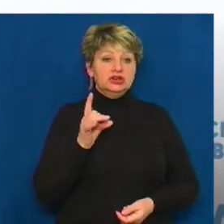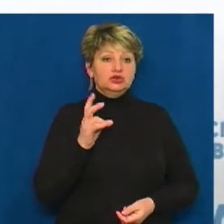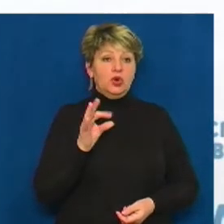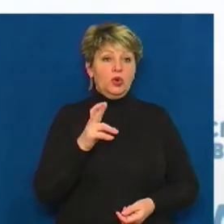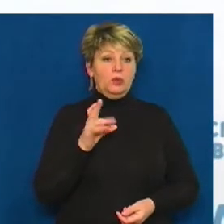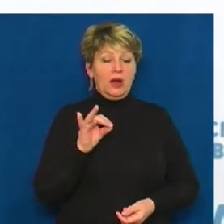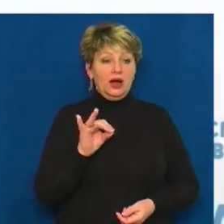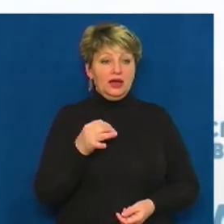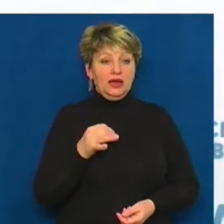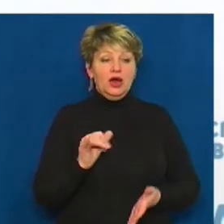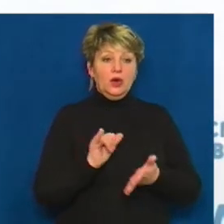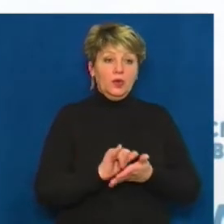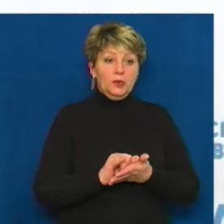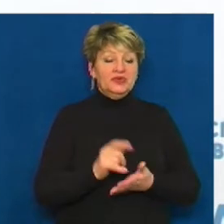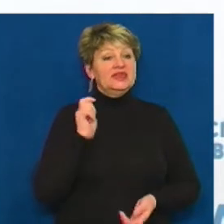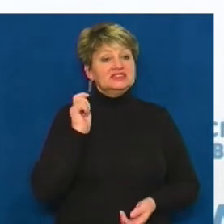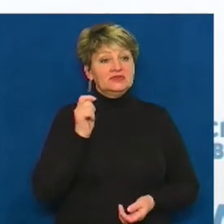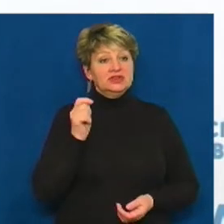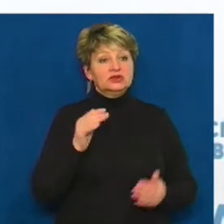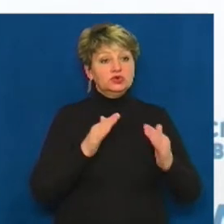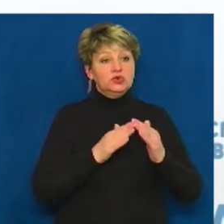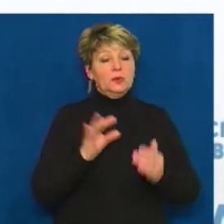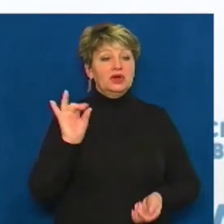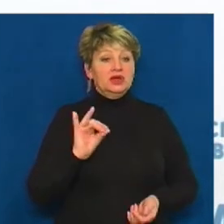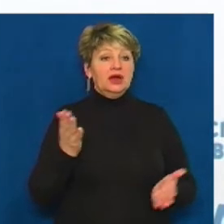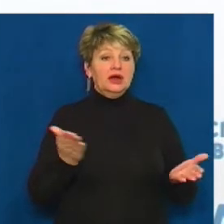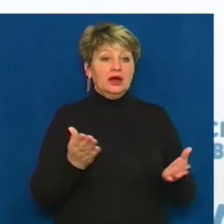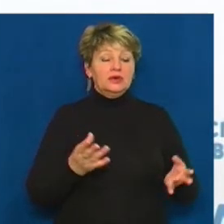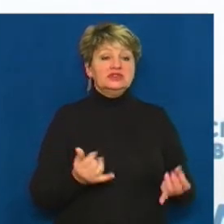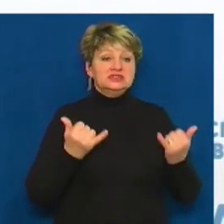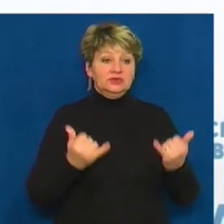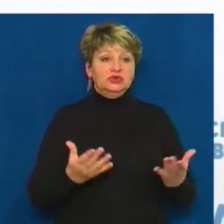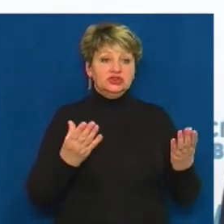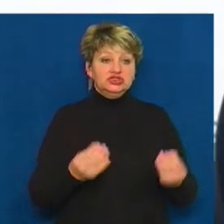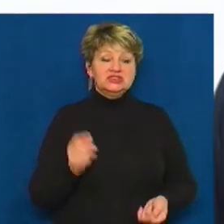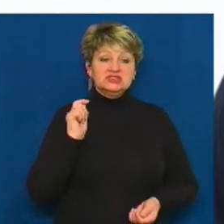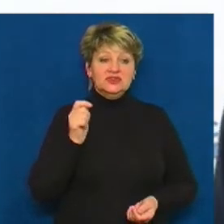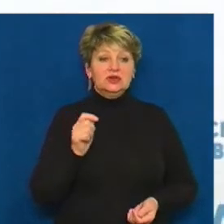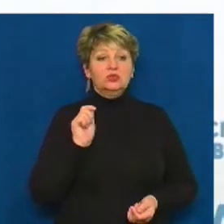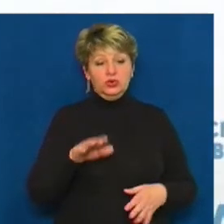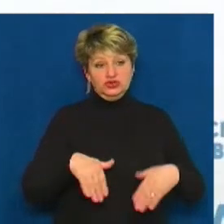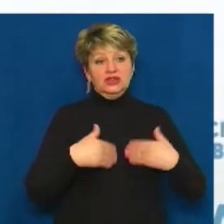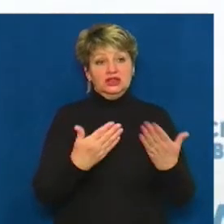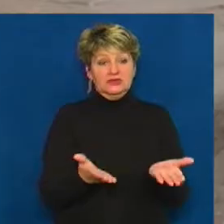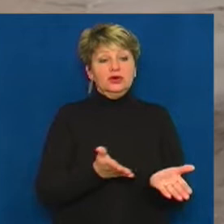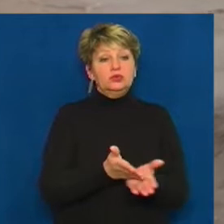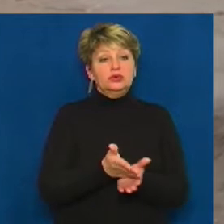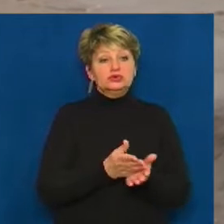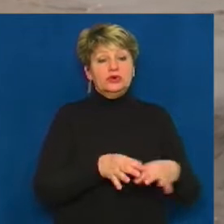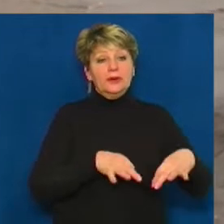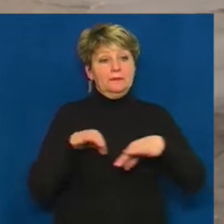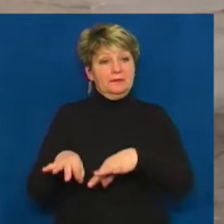Умень і наш звенегородський будинок-інтернат, який також на сьогоднішній день для звенегородського району може надавати послуги соціальної перевезення.